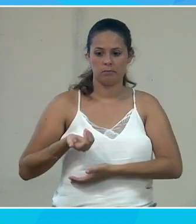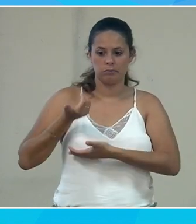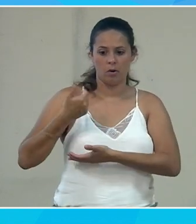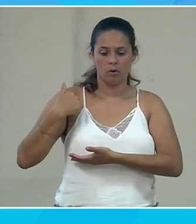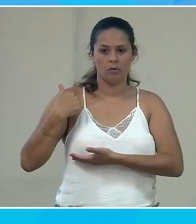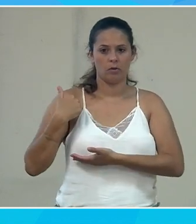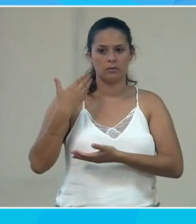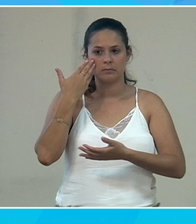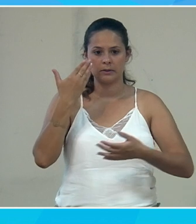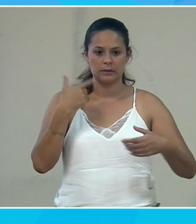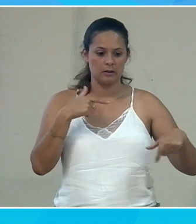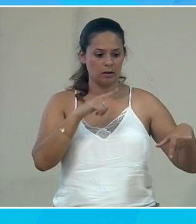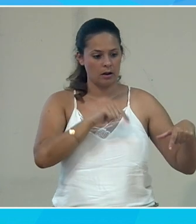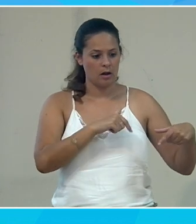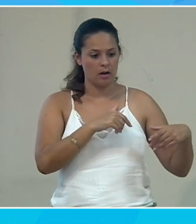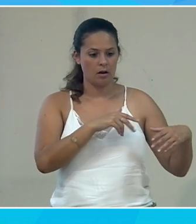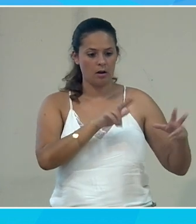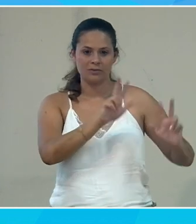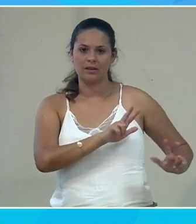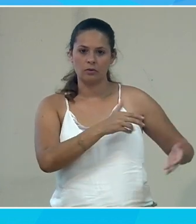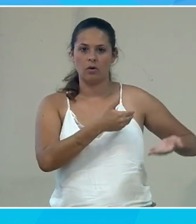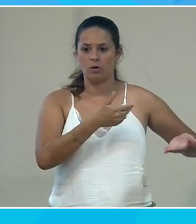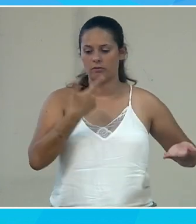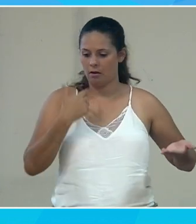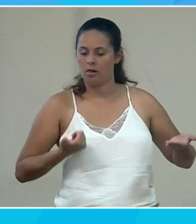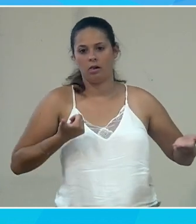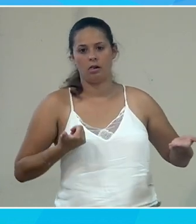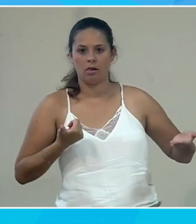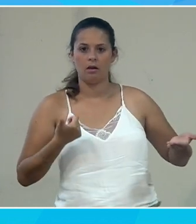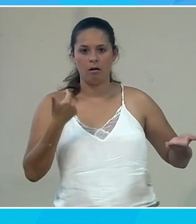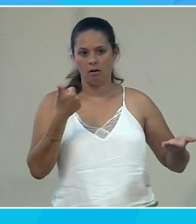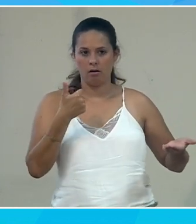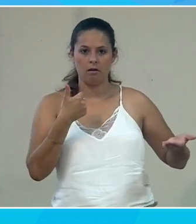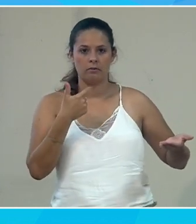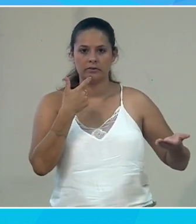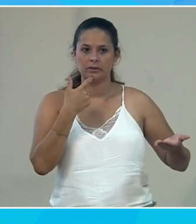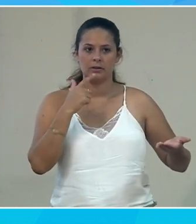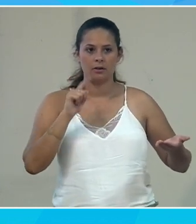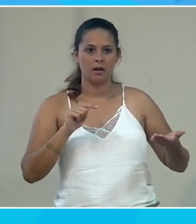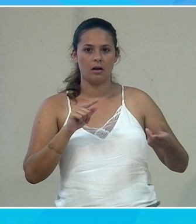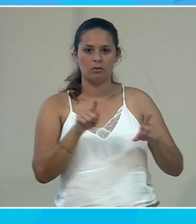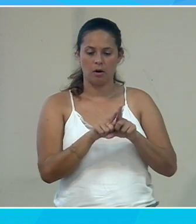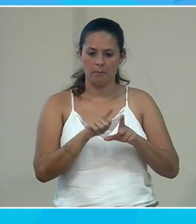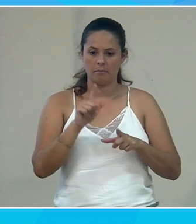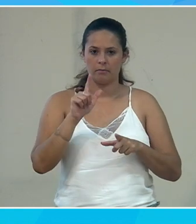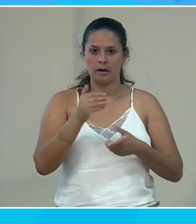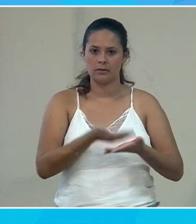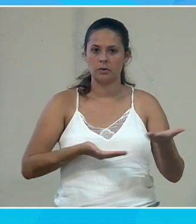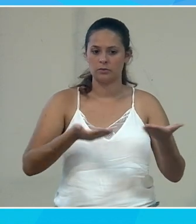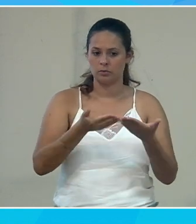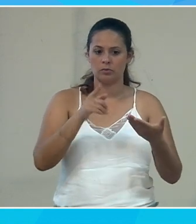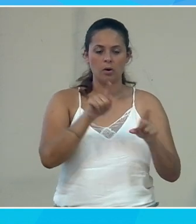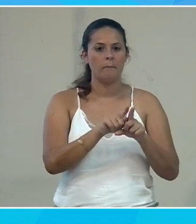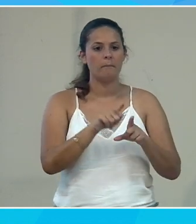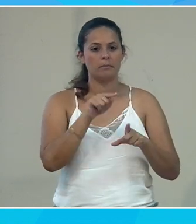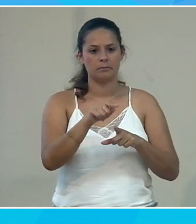bras et qui utilise son ordinateur de bourse, il n'a plus qu'une main. Donc, finalement, si on considère le pendant du handicap permanent,'est